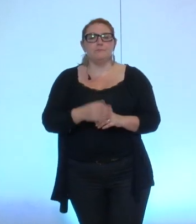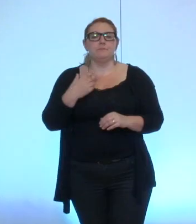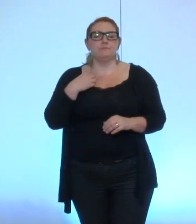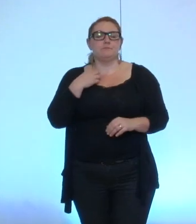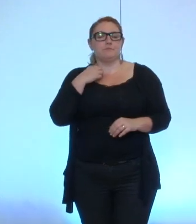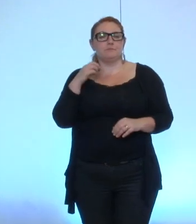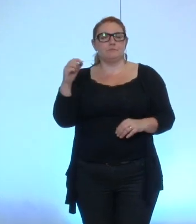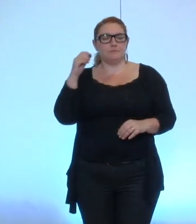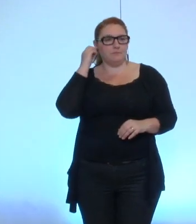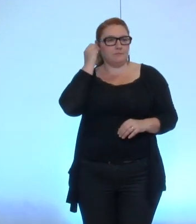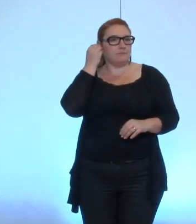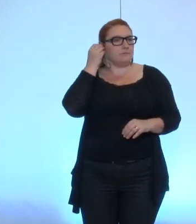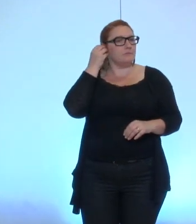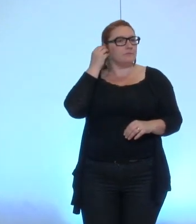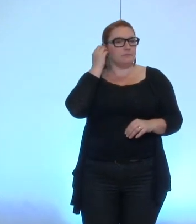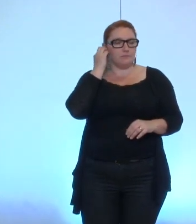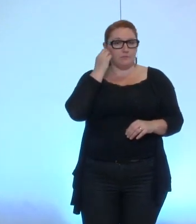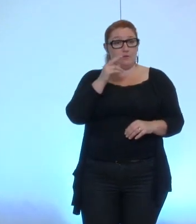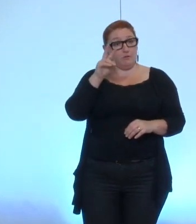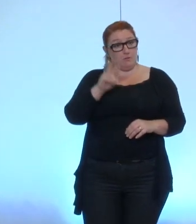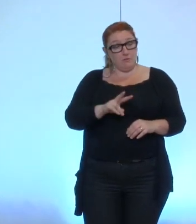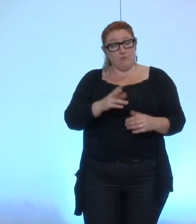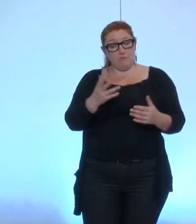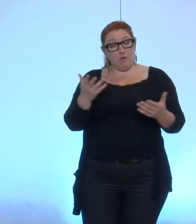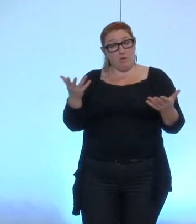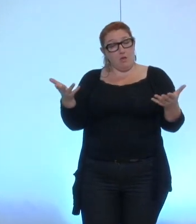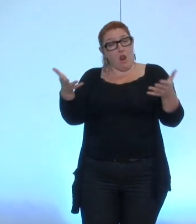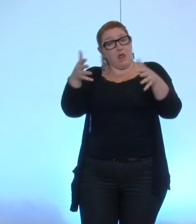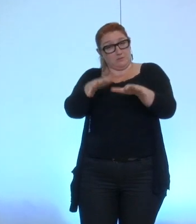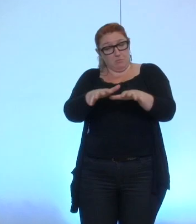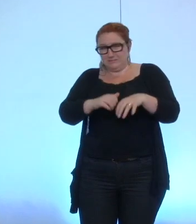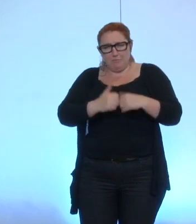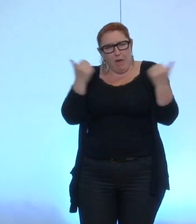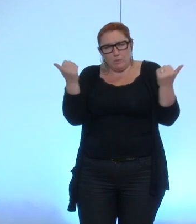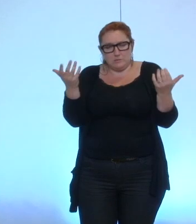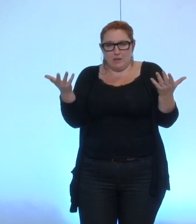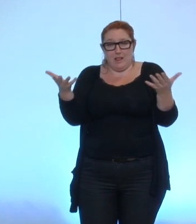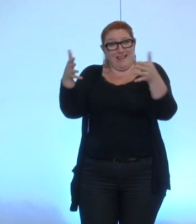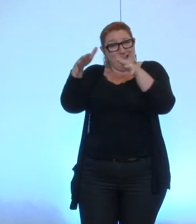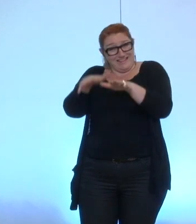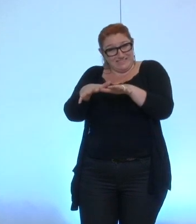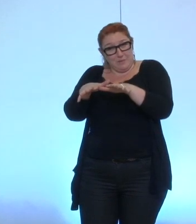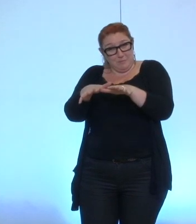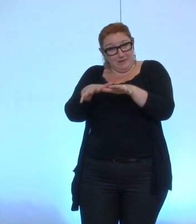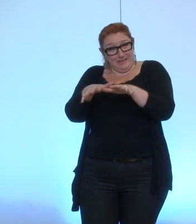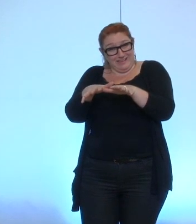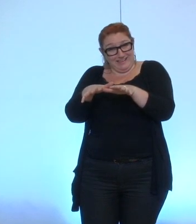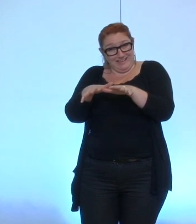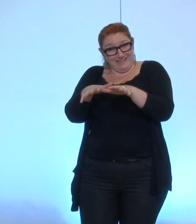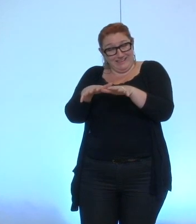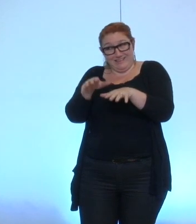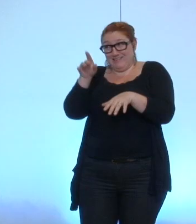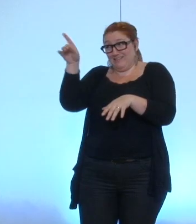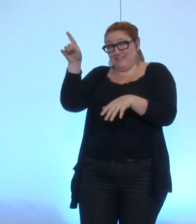c'est un un vrai problème de fond aujourd'hui il y ait que ce soit dans l'assemblée qui est la moins de légitimité